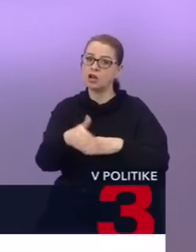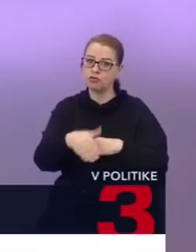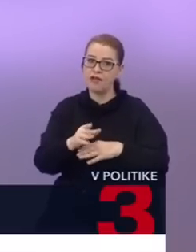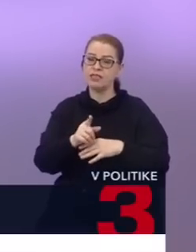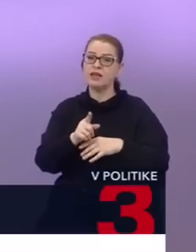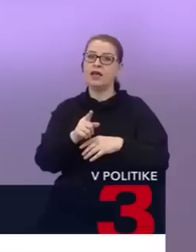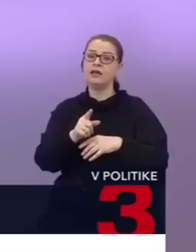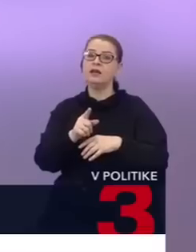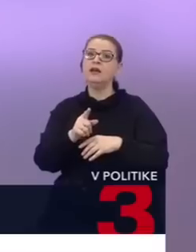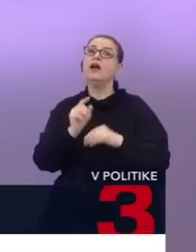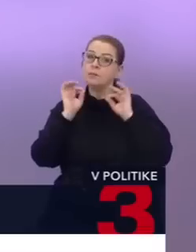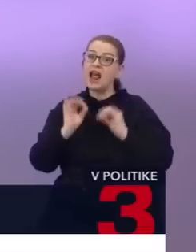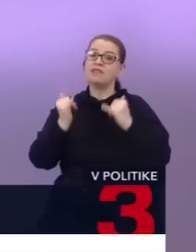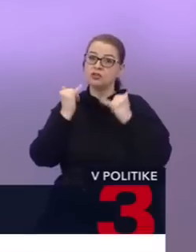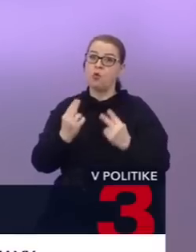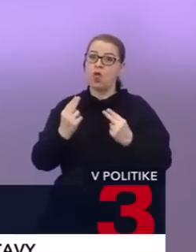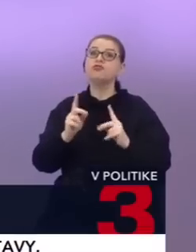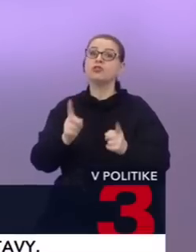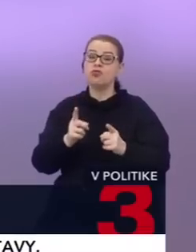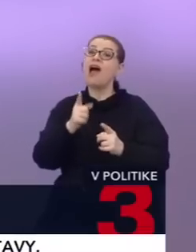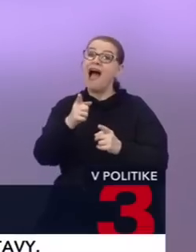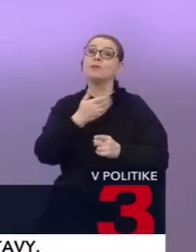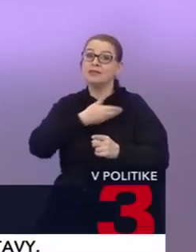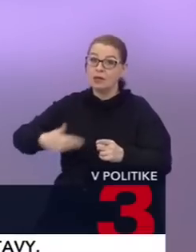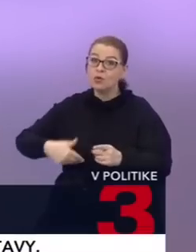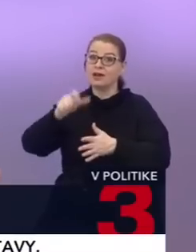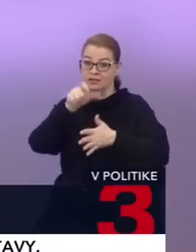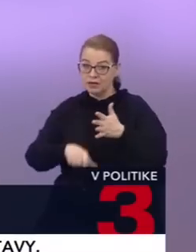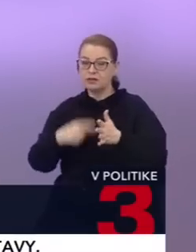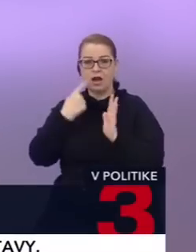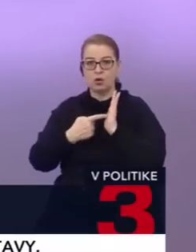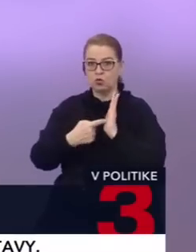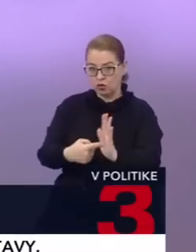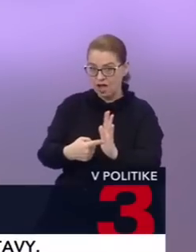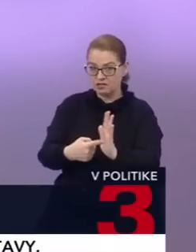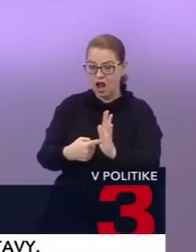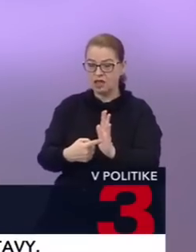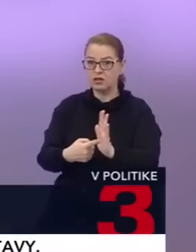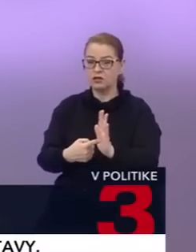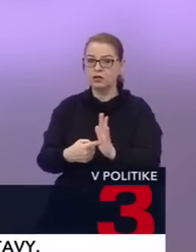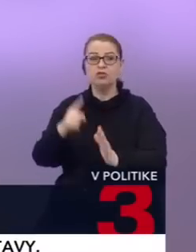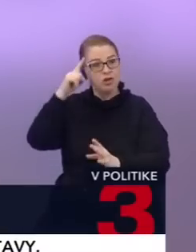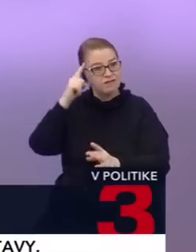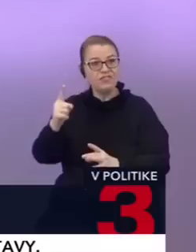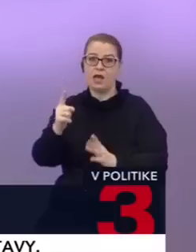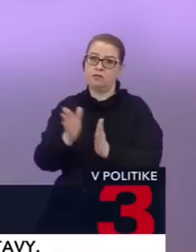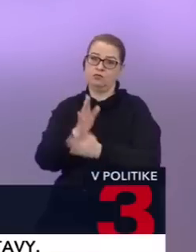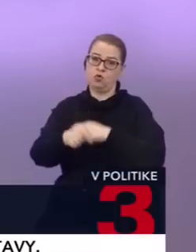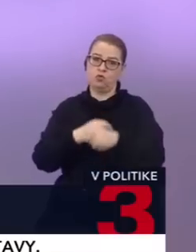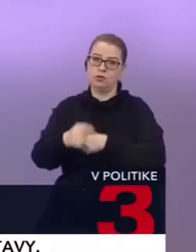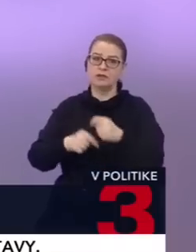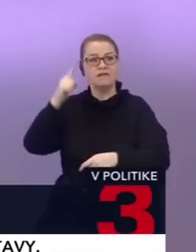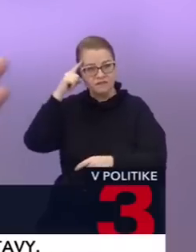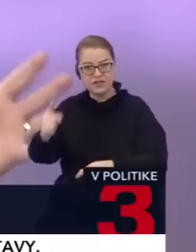dôležité, že teraz je dôležité, aby demokratické strany ukázali, že vedia spolupracovať, že vedia